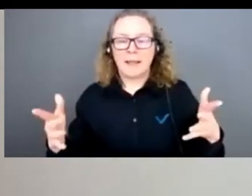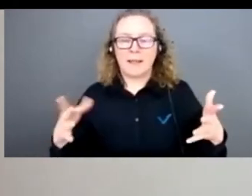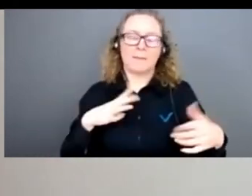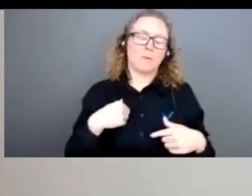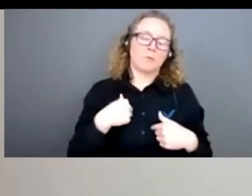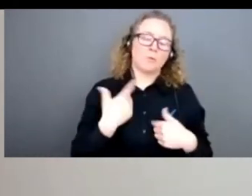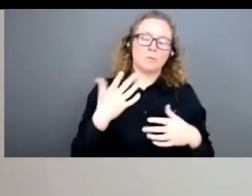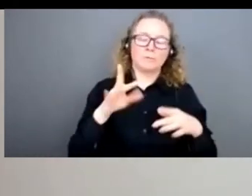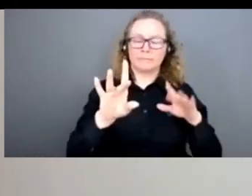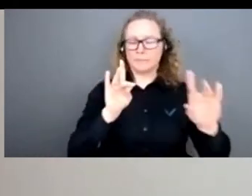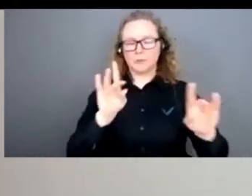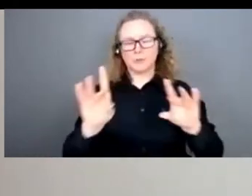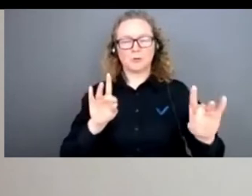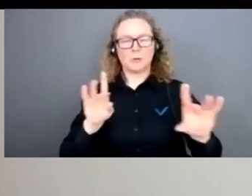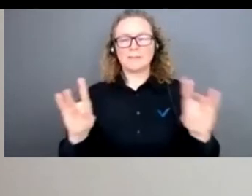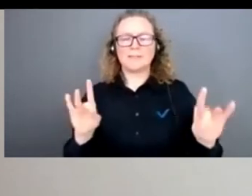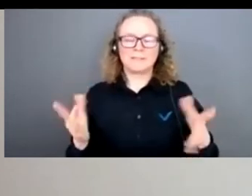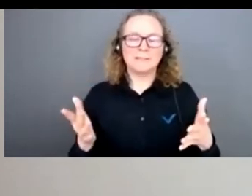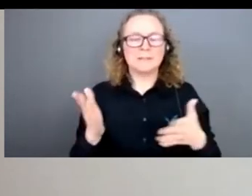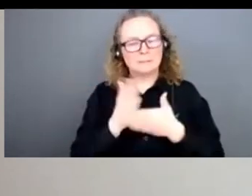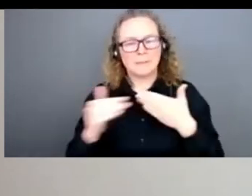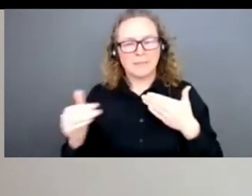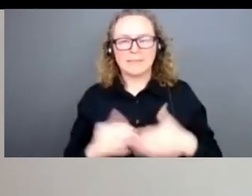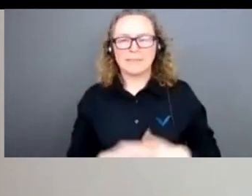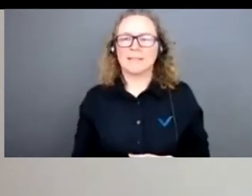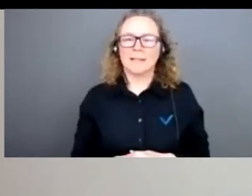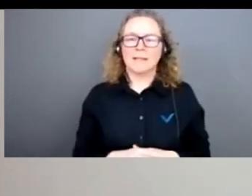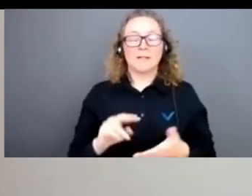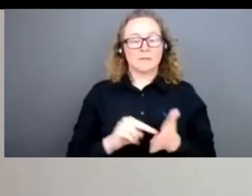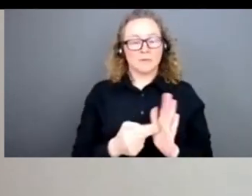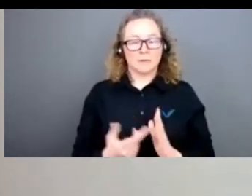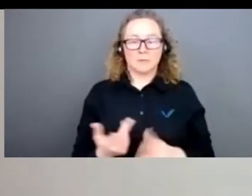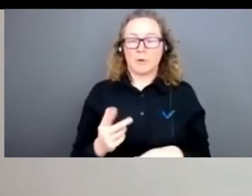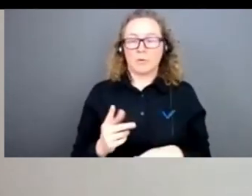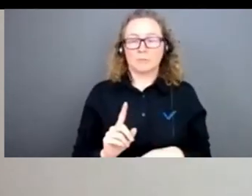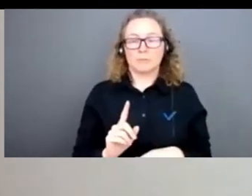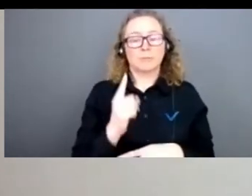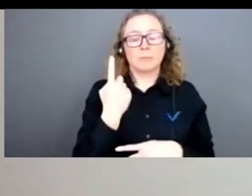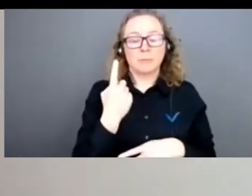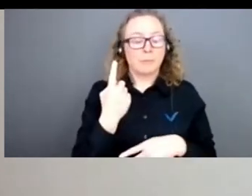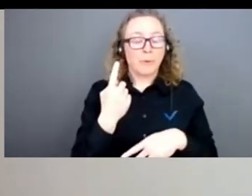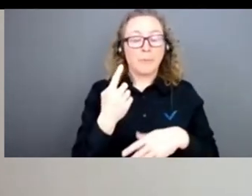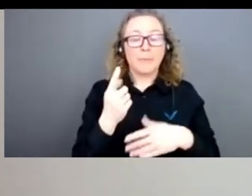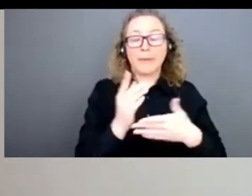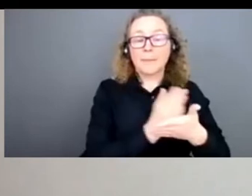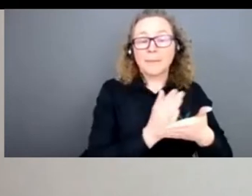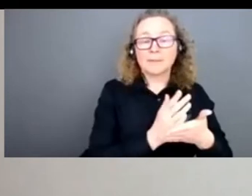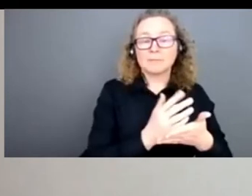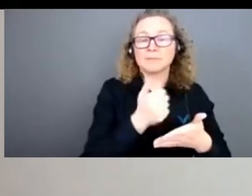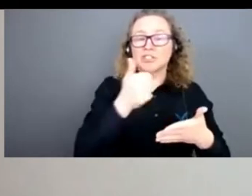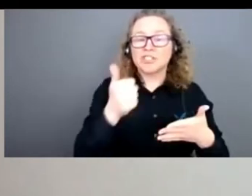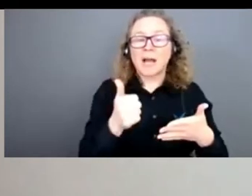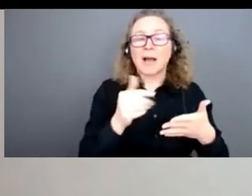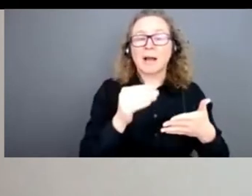une petite partie et puis dans un premier temps, chaque auteur, autrice va